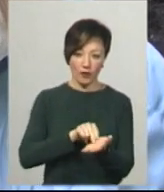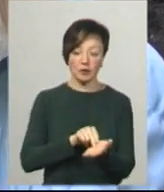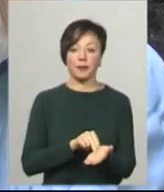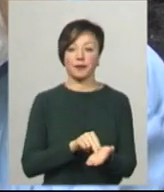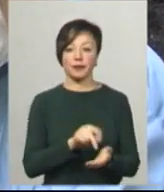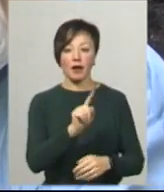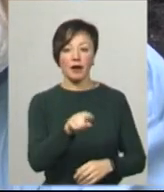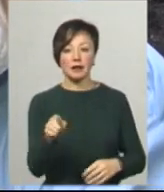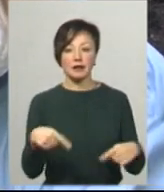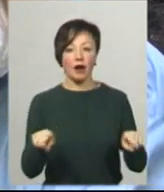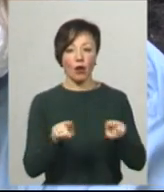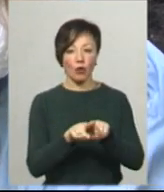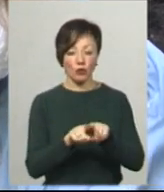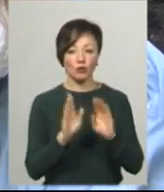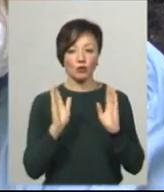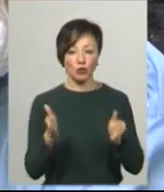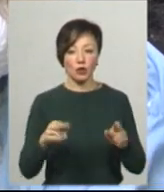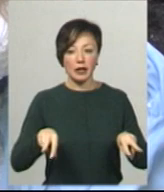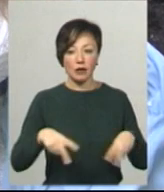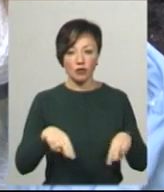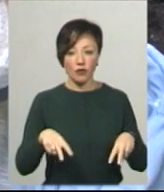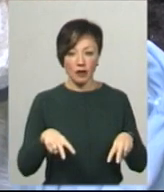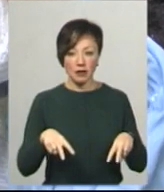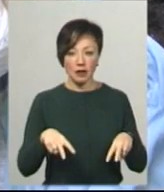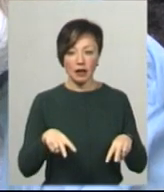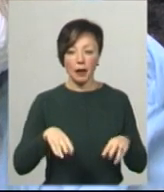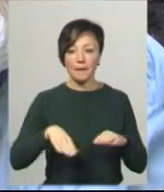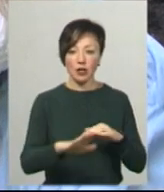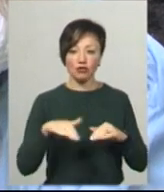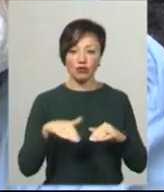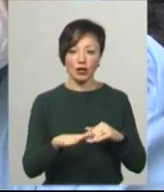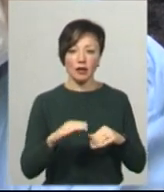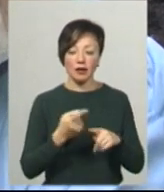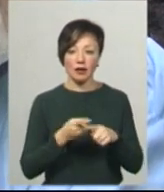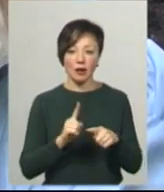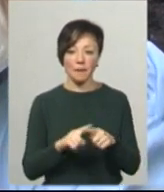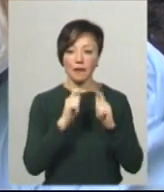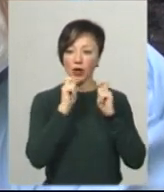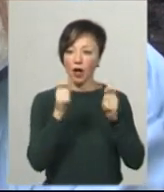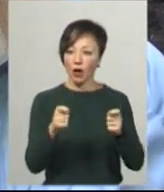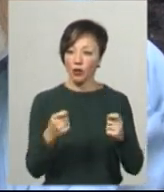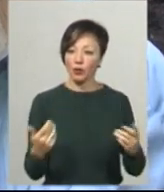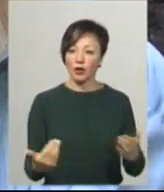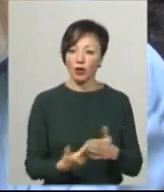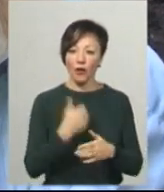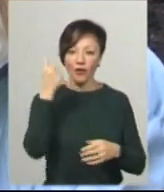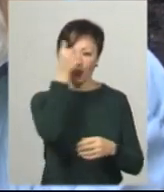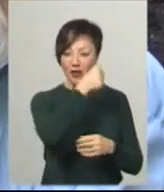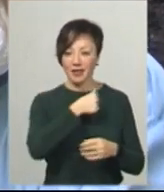Вони також будуть танцювати під сет діджея. Діджей подарує таку новорічну